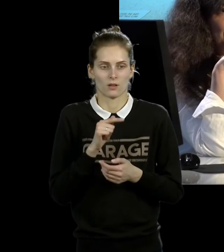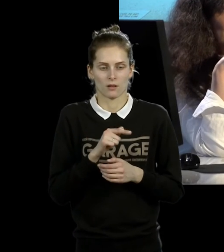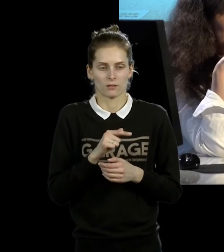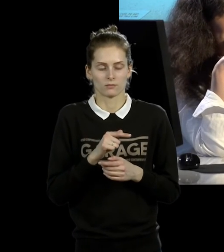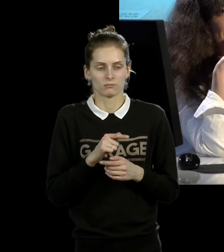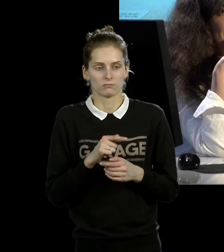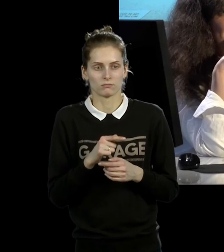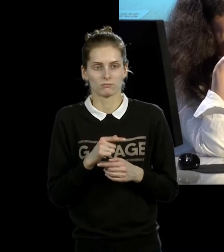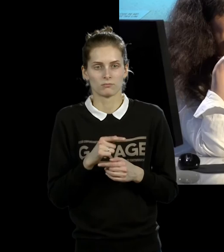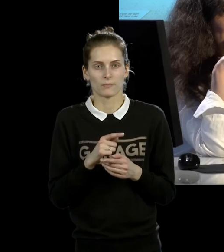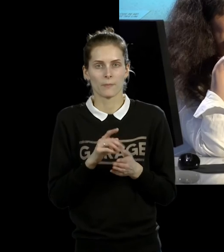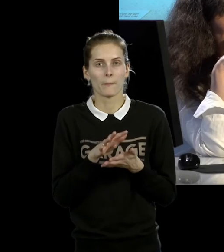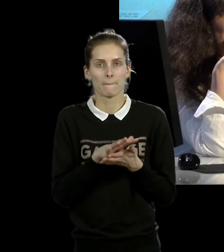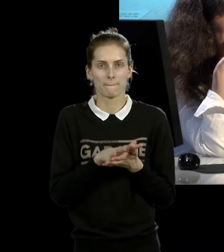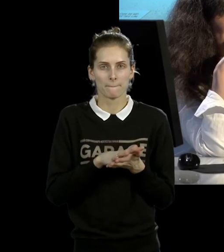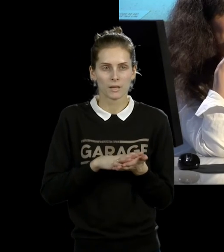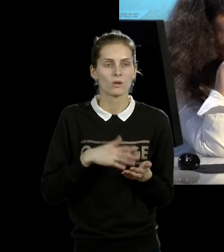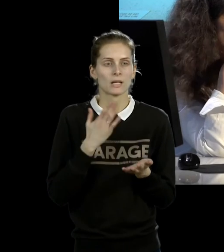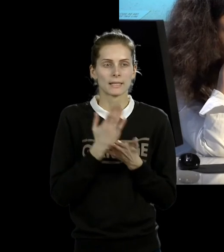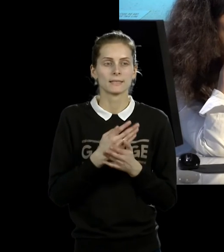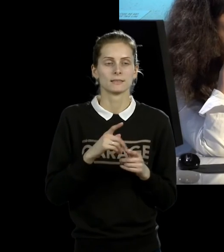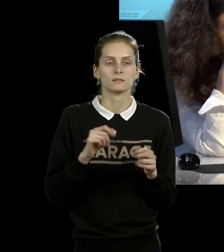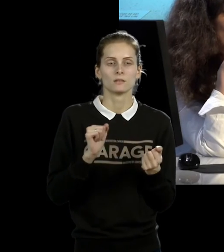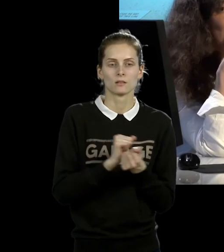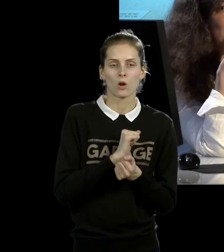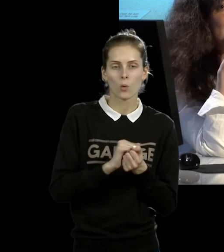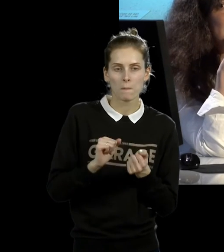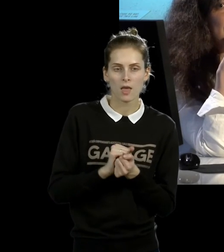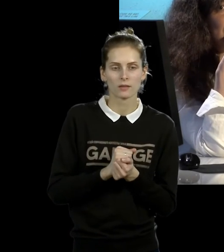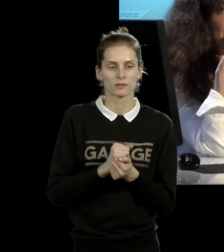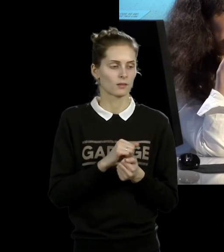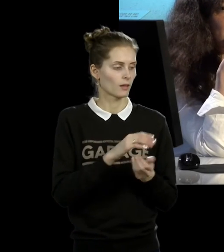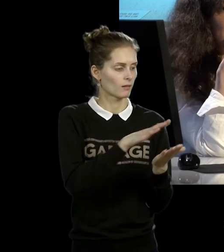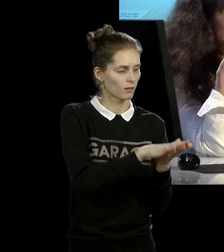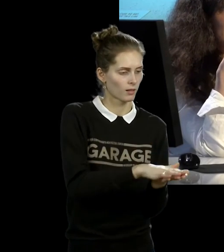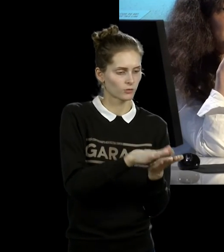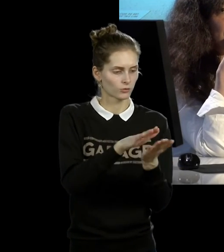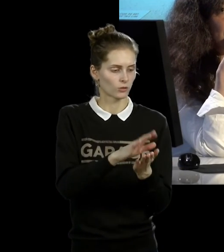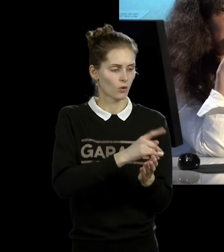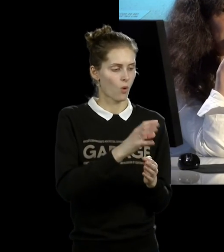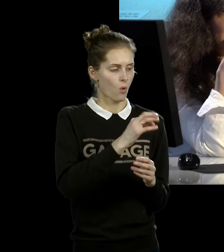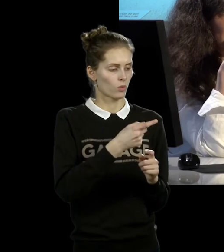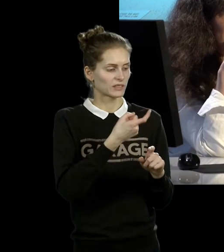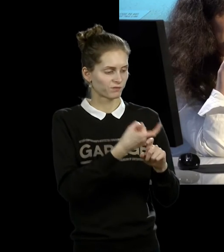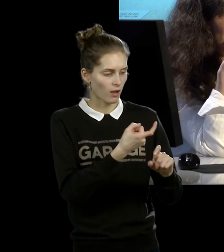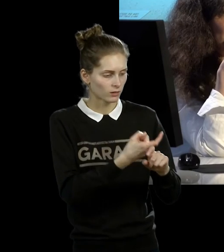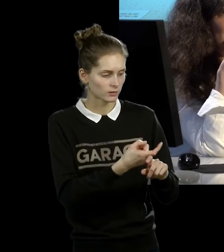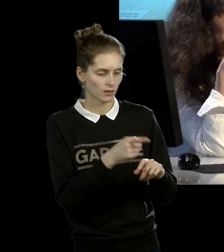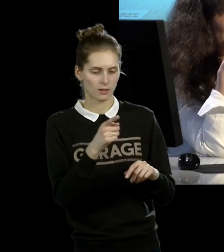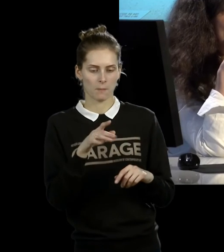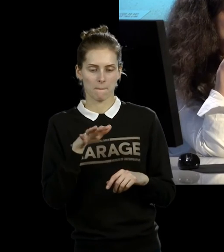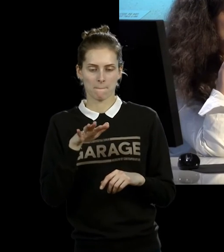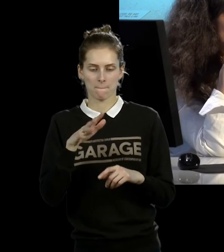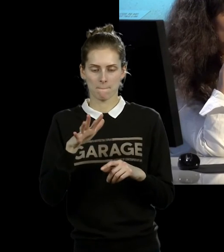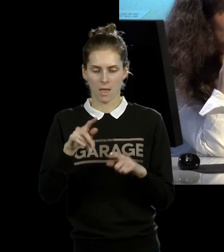свастикой, документы с потеконечной звездой, документы, которые свидетельствуют о том, что эти люди из разных лагерей, из разных стран, с разной исторической